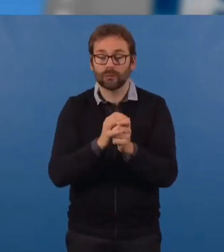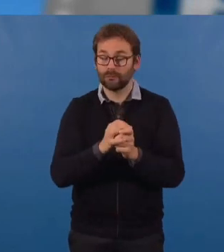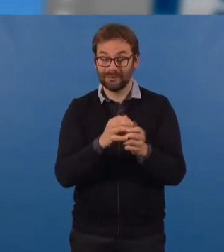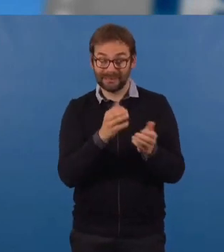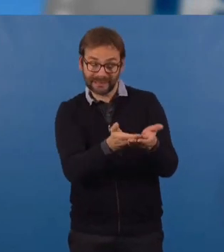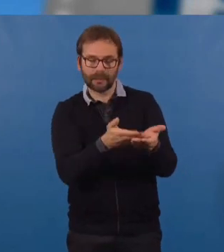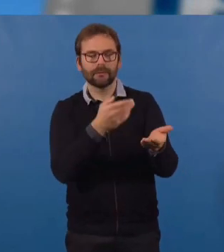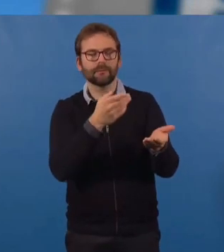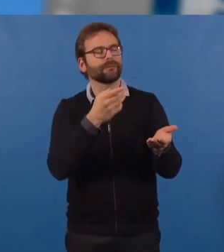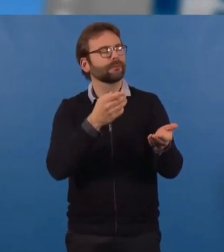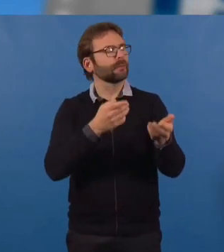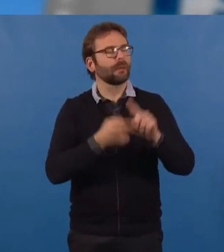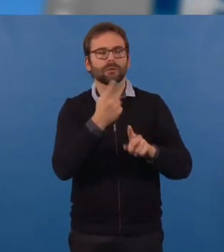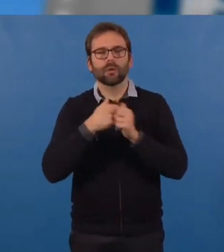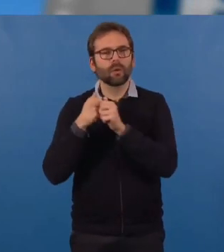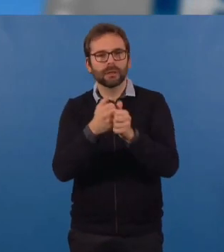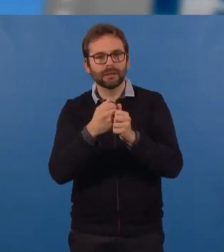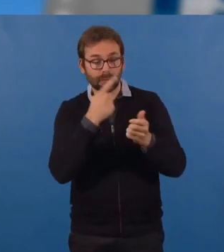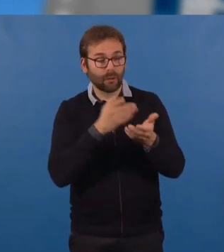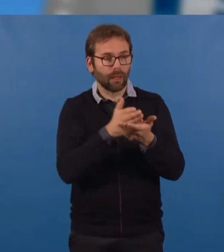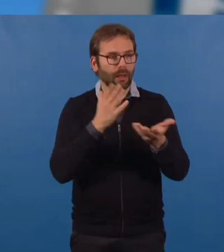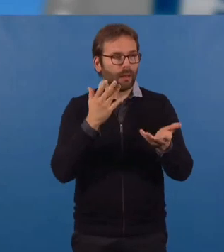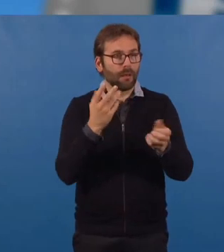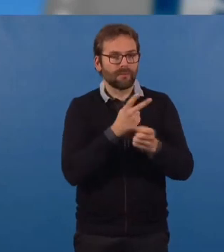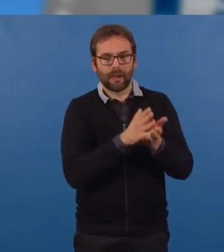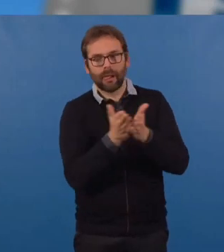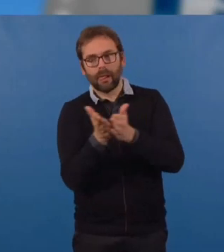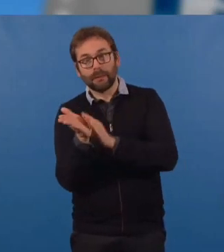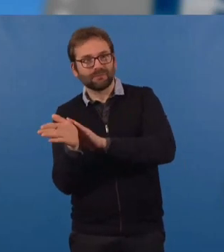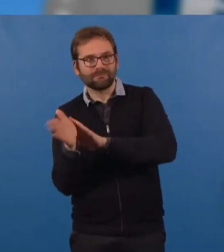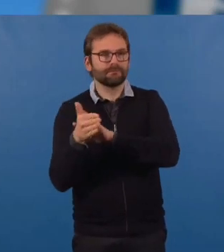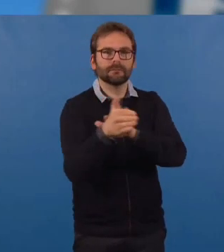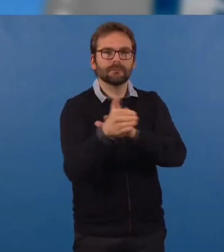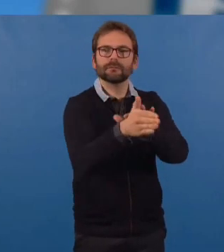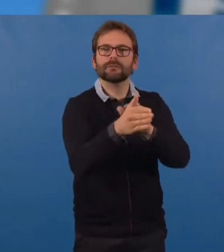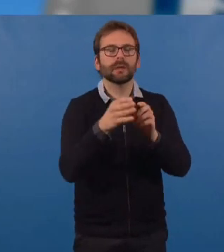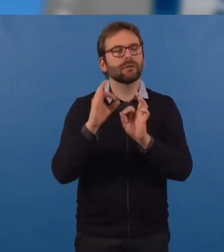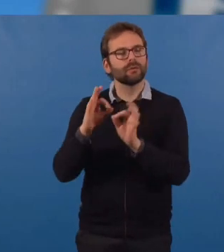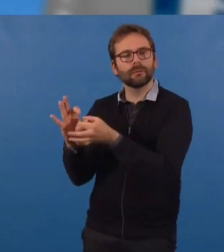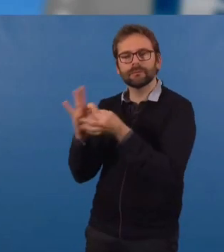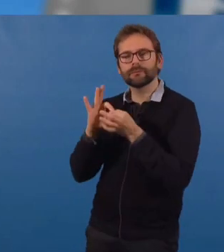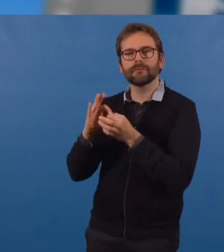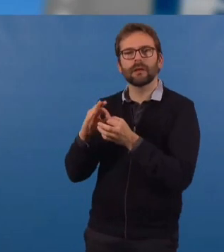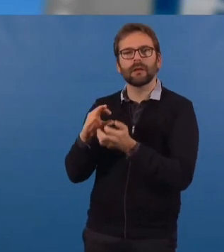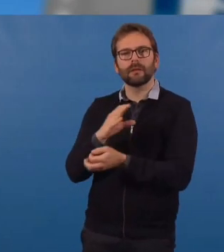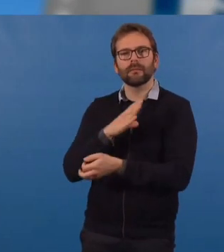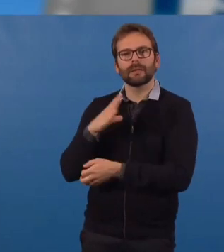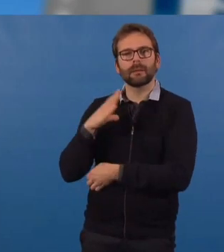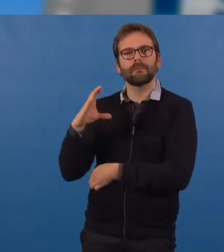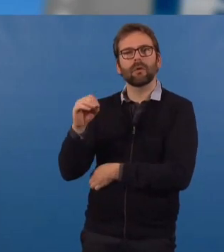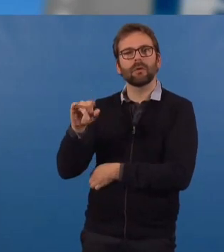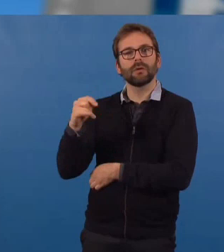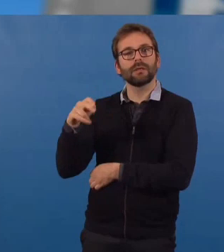devons évidemment collectivement corriger la trajectoire, et je ne peux qu'abonder les propos de Marlène Collineau dans le domaine. Un petit point d